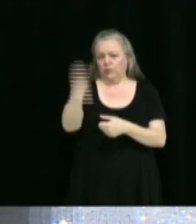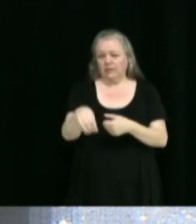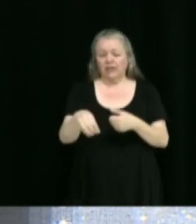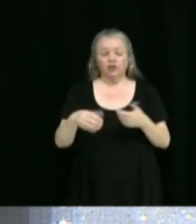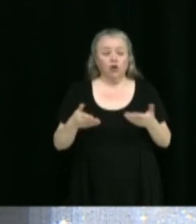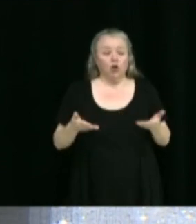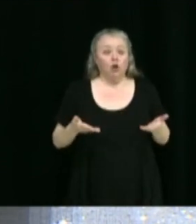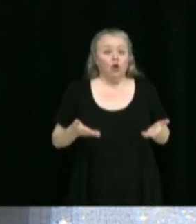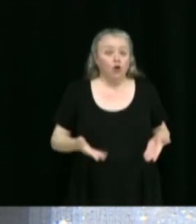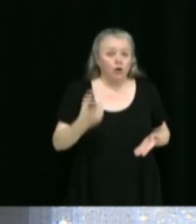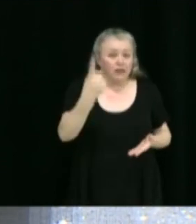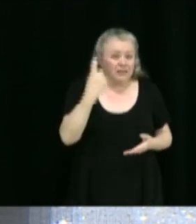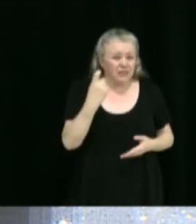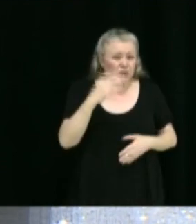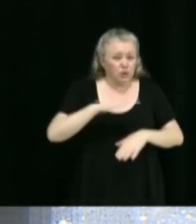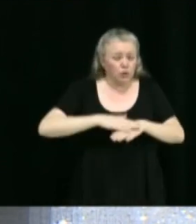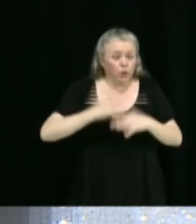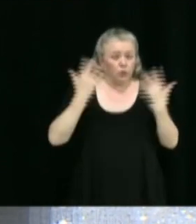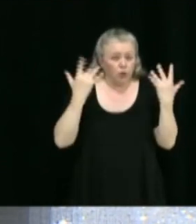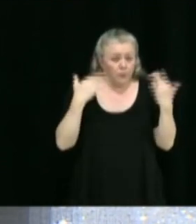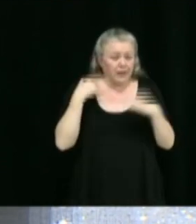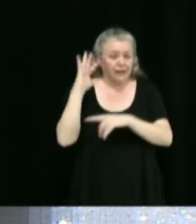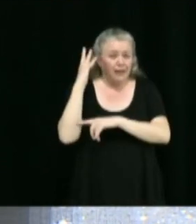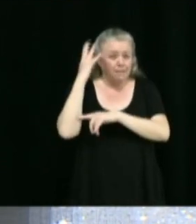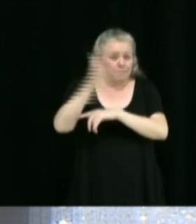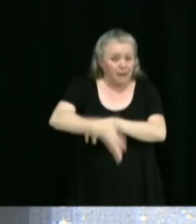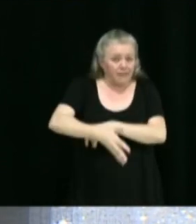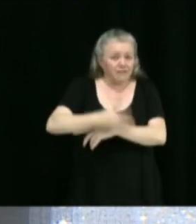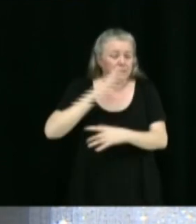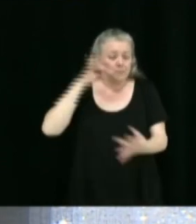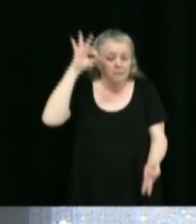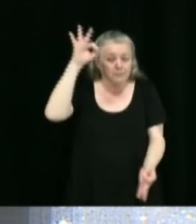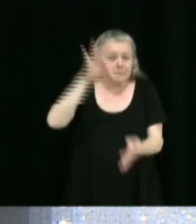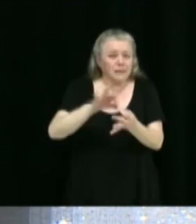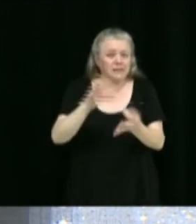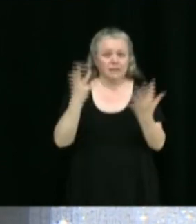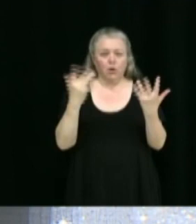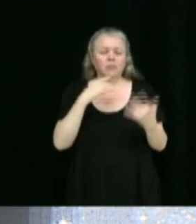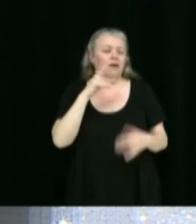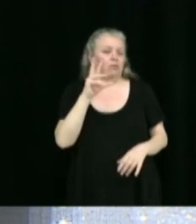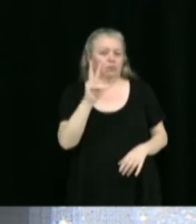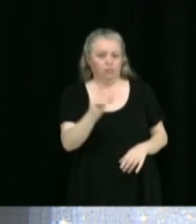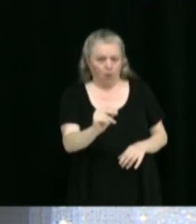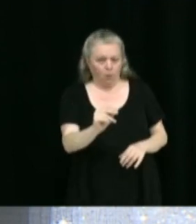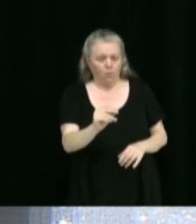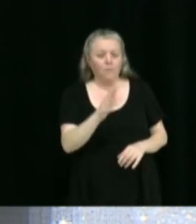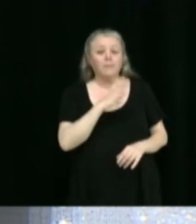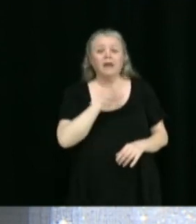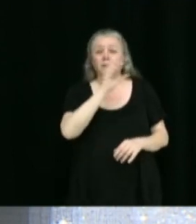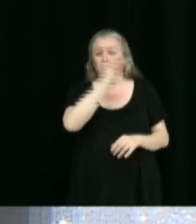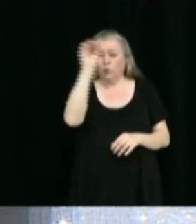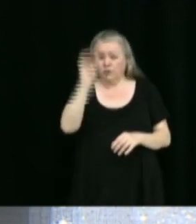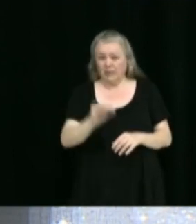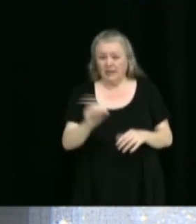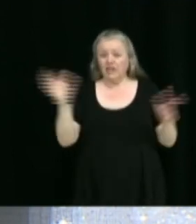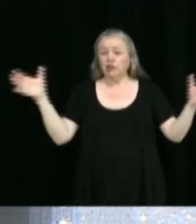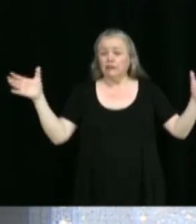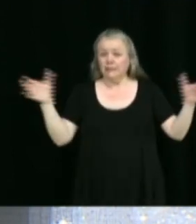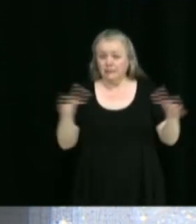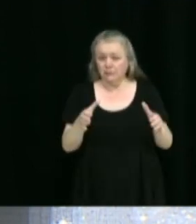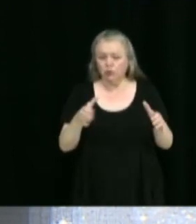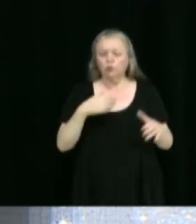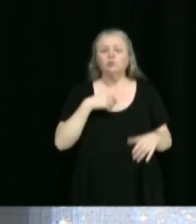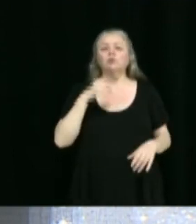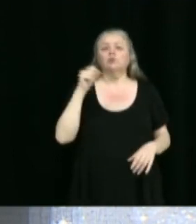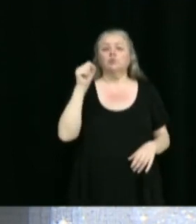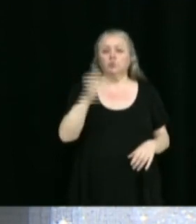exactement le nombre d'arbres qui a été abattus? La réponse, c'est non. Est-ce qu'on sait que le pourcentage de canopées a diminué au